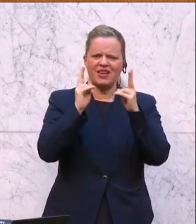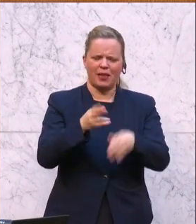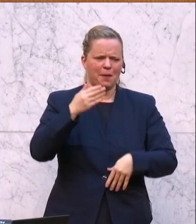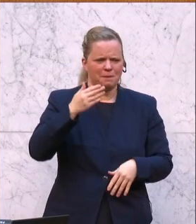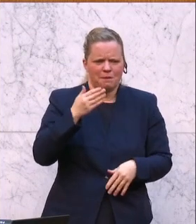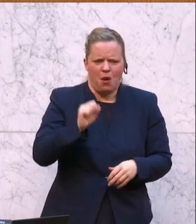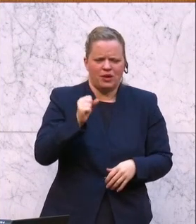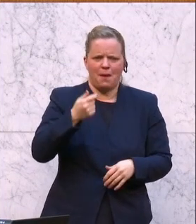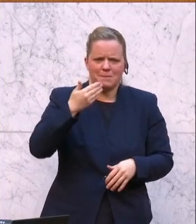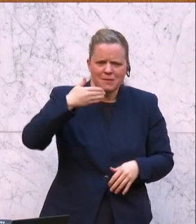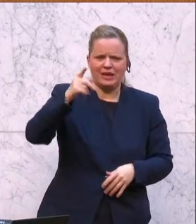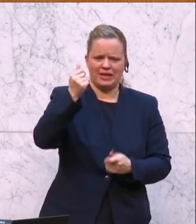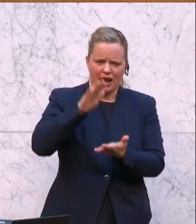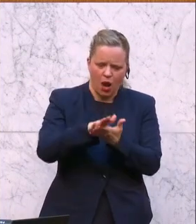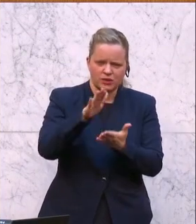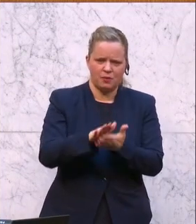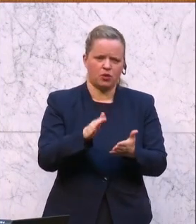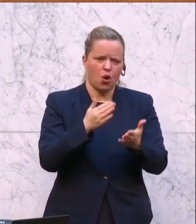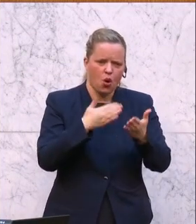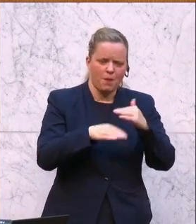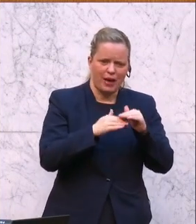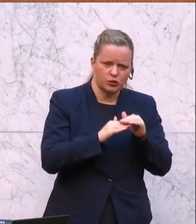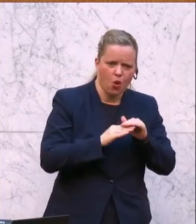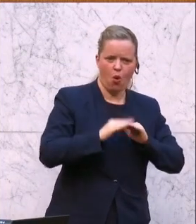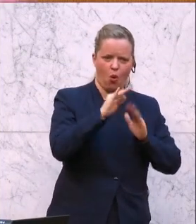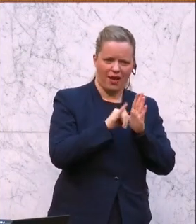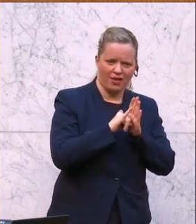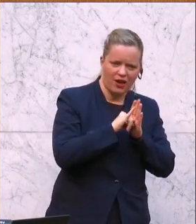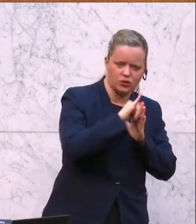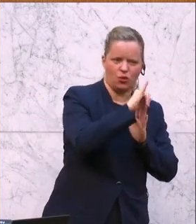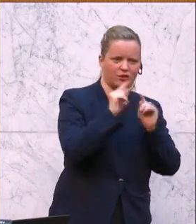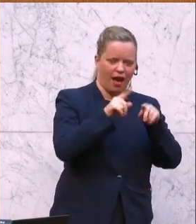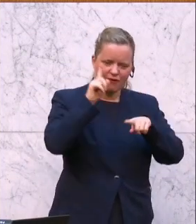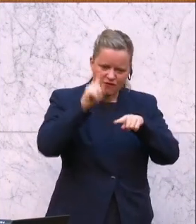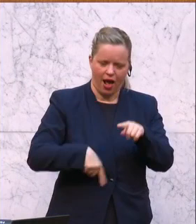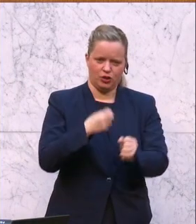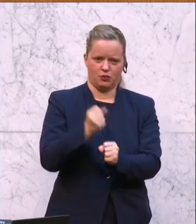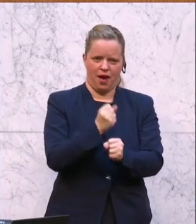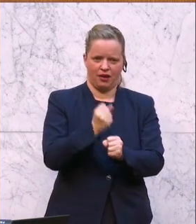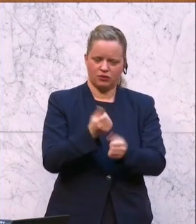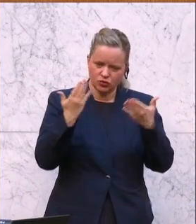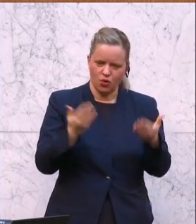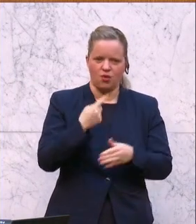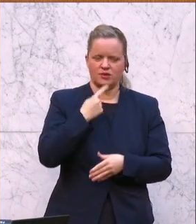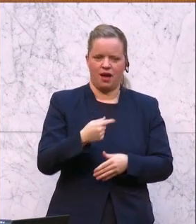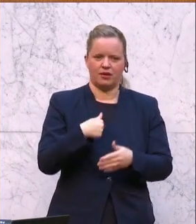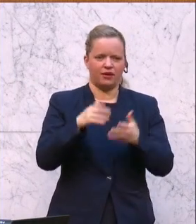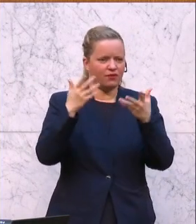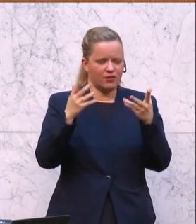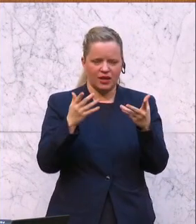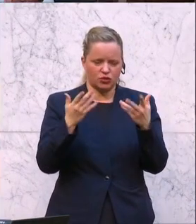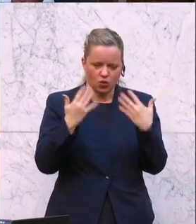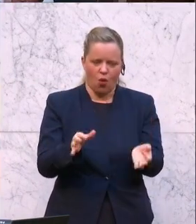ausgibt und die höchste Inflation hat? Das heißt, man macht etwas falsch. Das ist der Schluss daraus. Das heißt, es funktioniert so nicht.